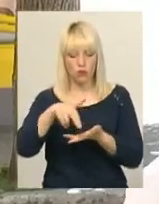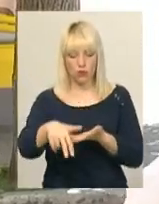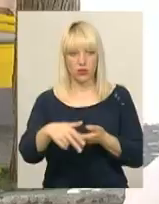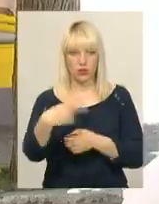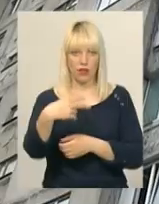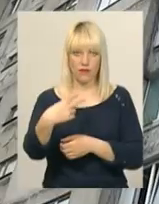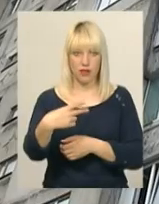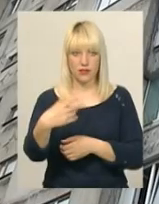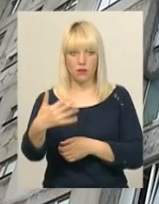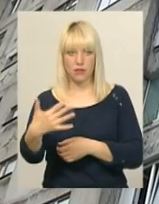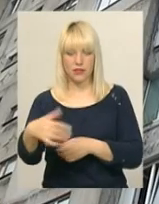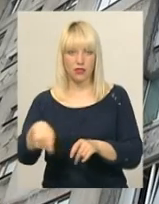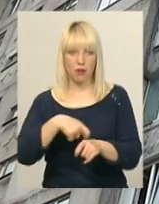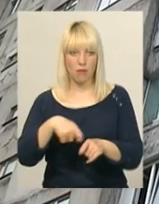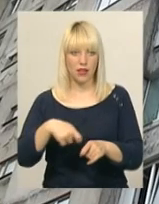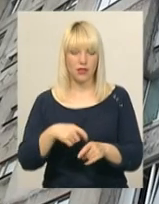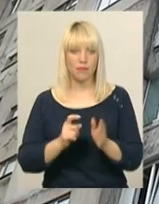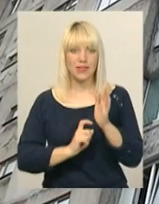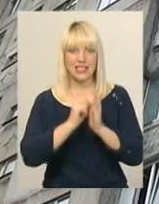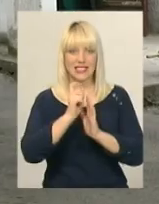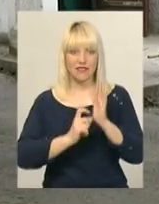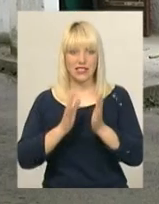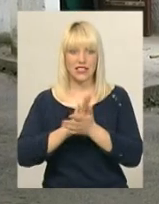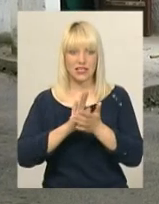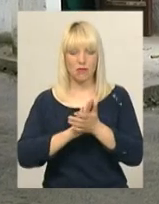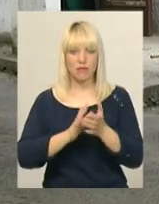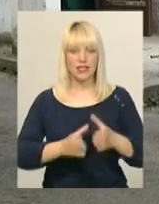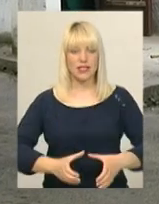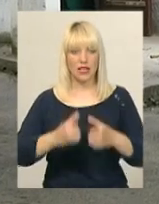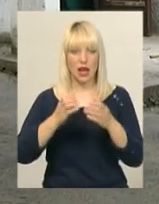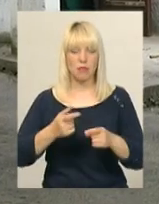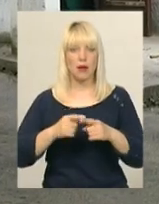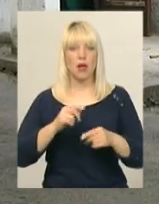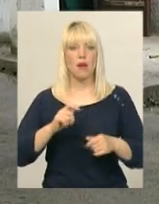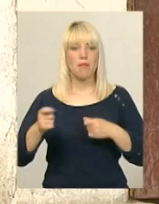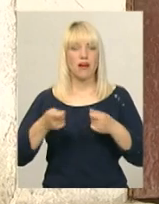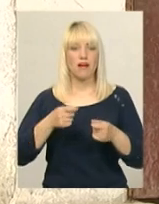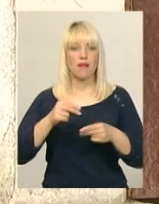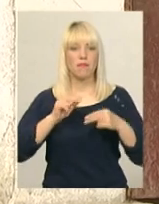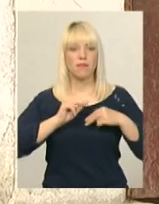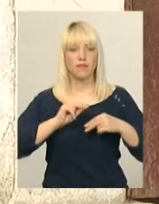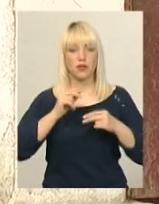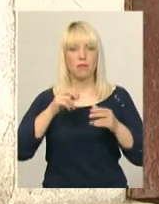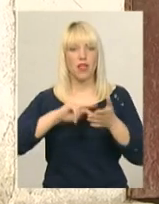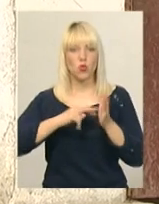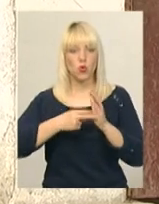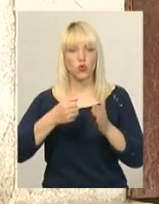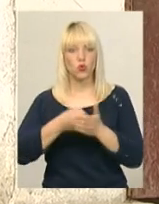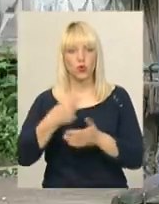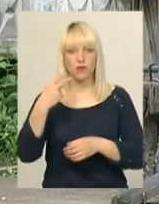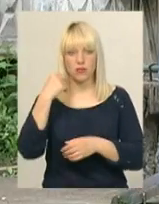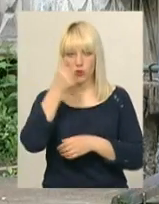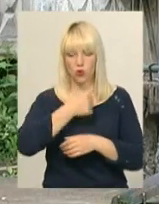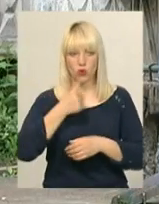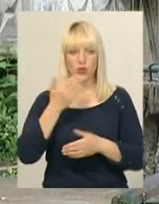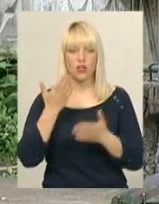50 метрів. Заварити усі сміттєкамери в місті працівники управляючих муніципальних компаній планують до 2020 року. Якщо